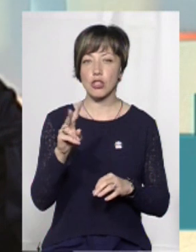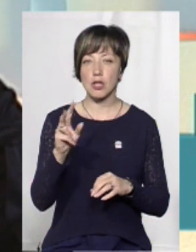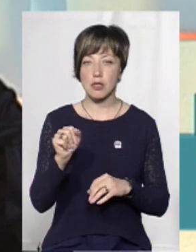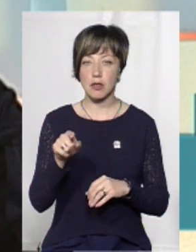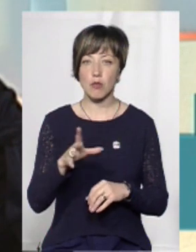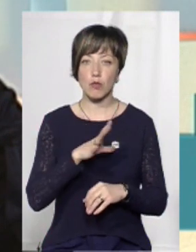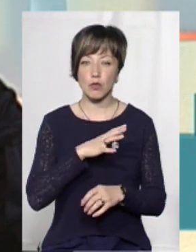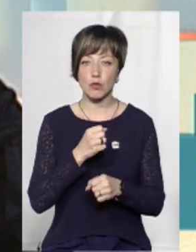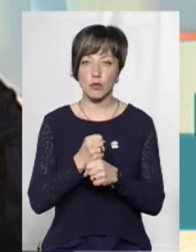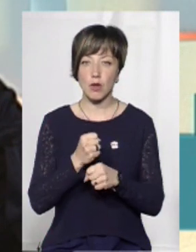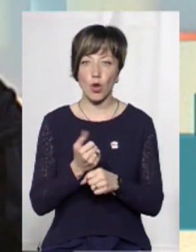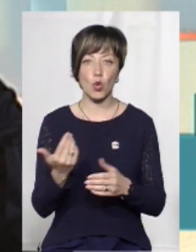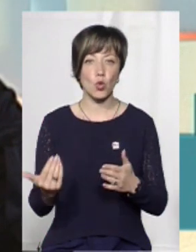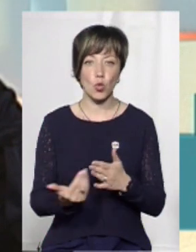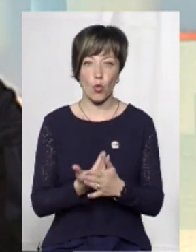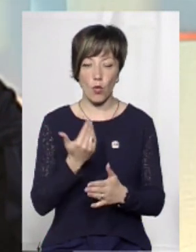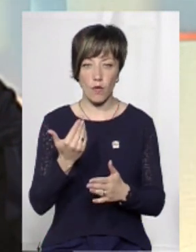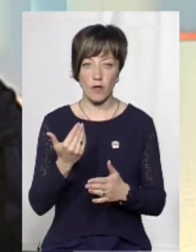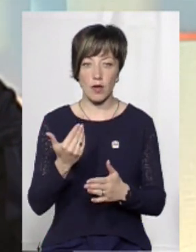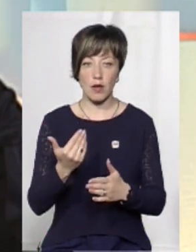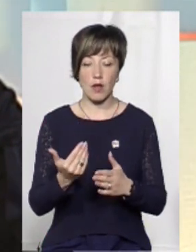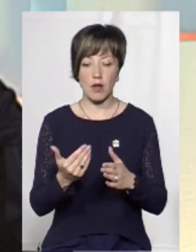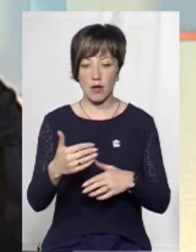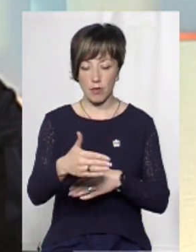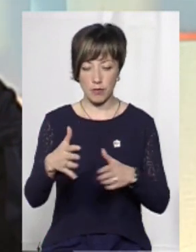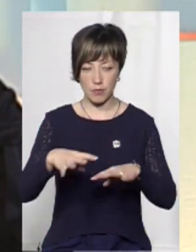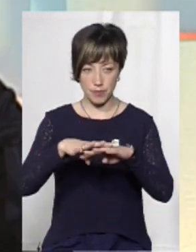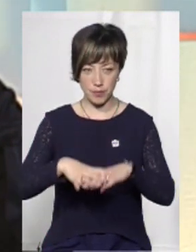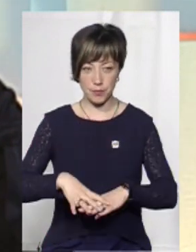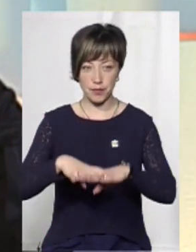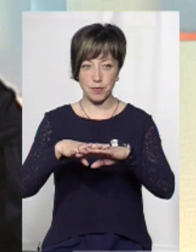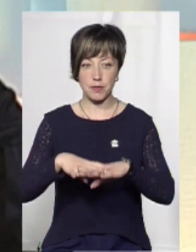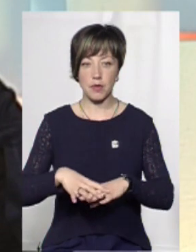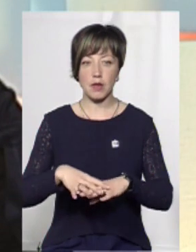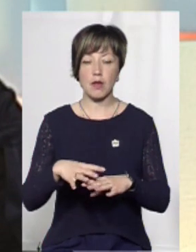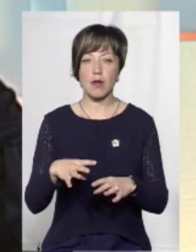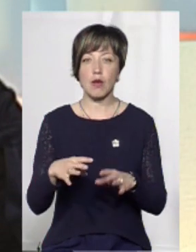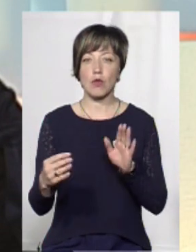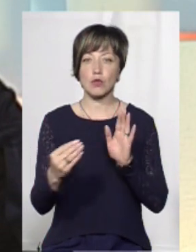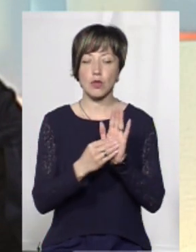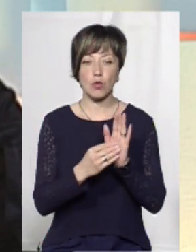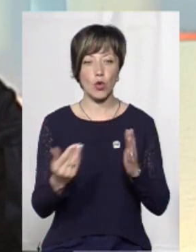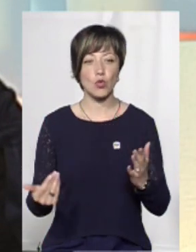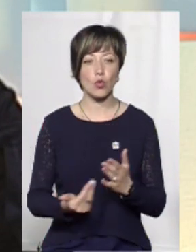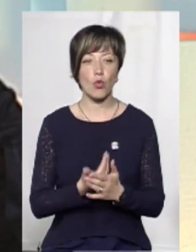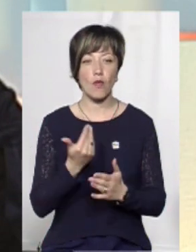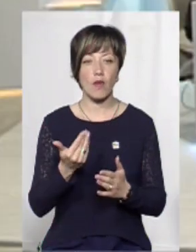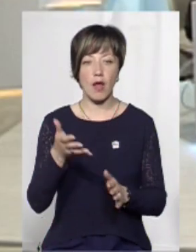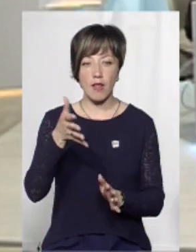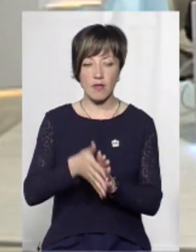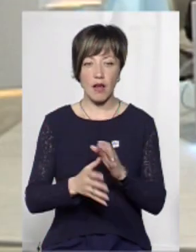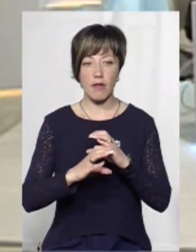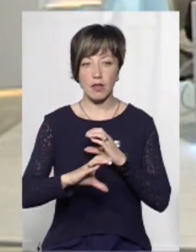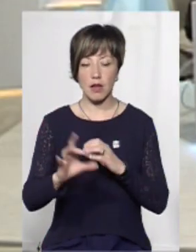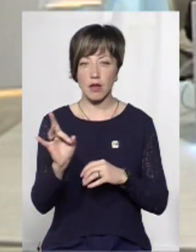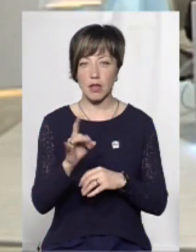були влаштовані абсолютно нові лодки, які приймають величезну кількість води, була влаштована нова ливнева